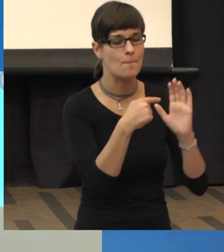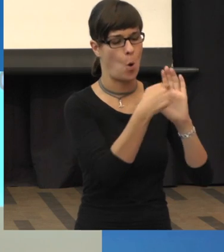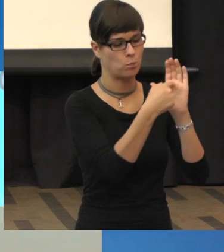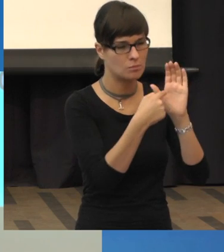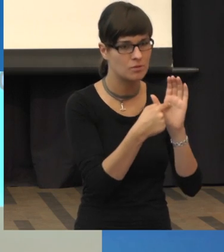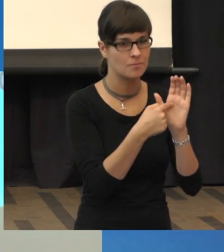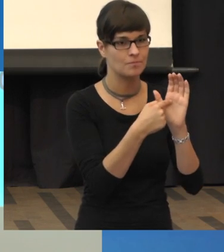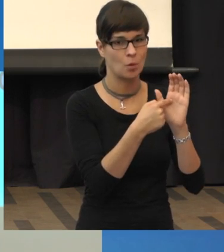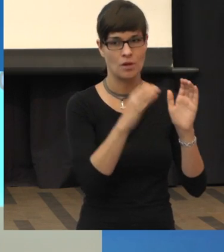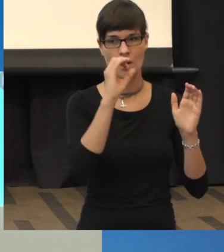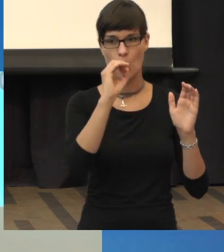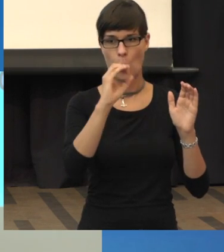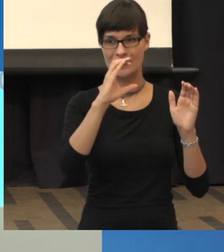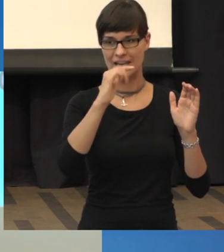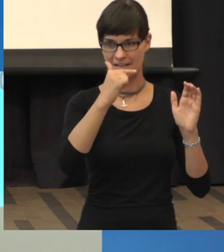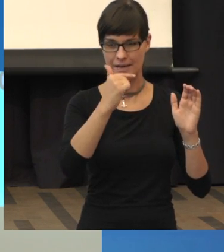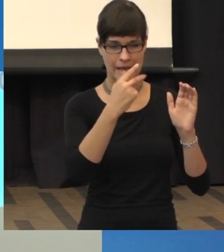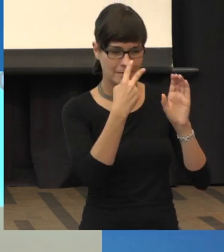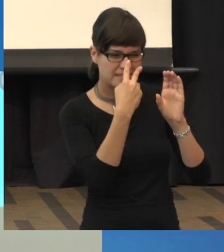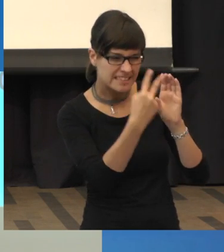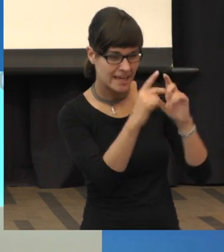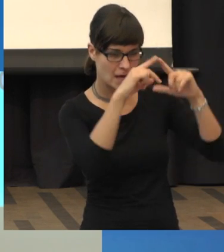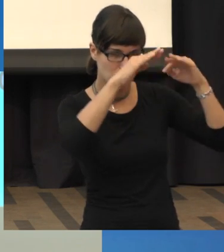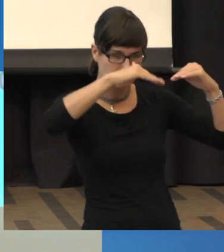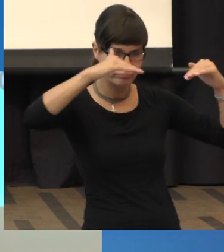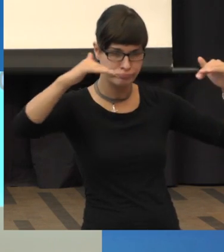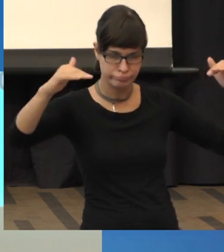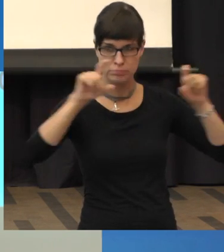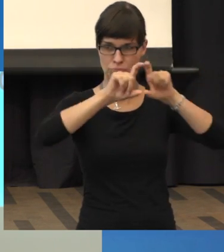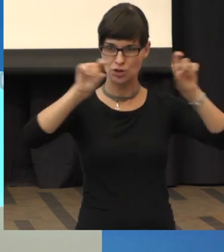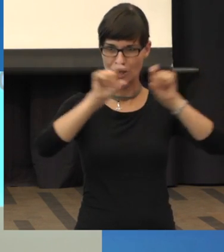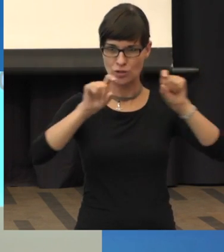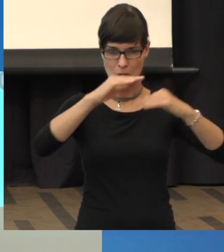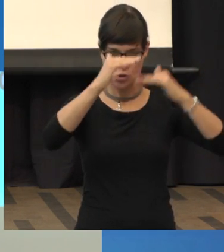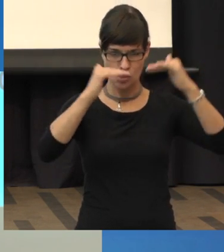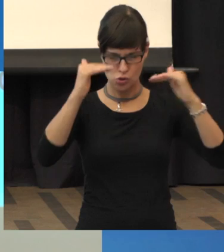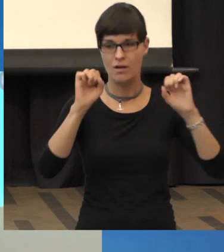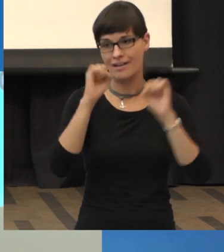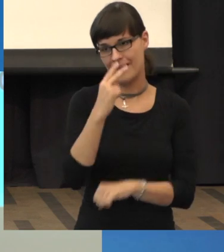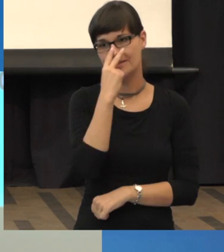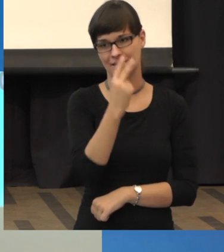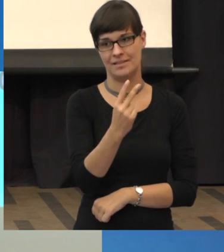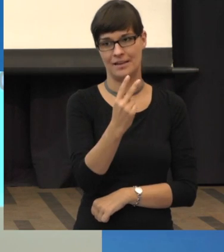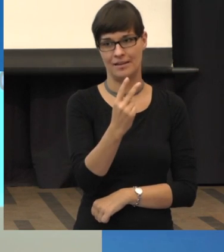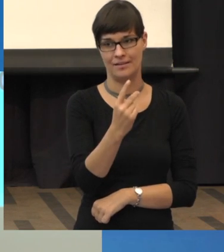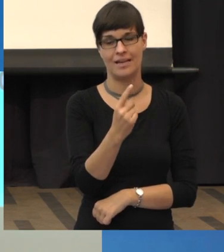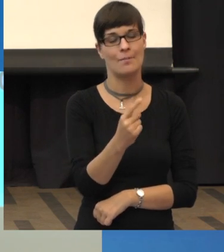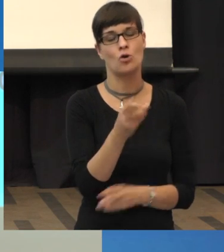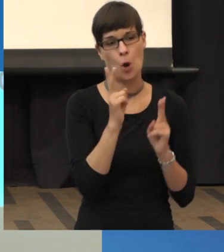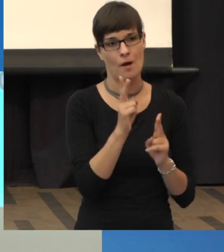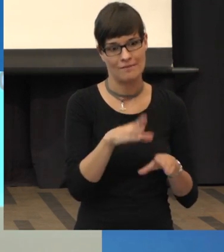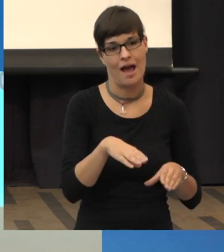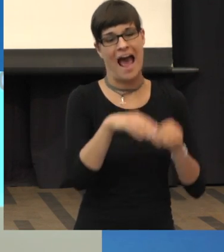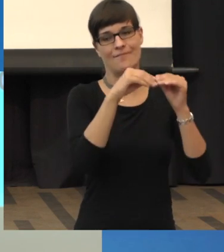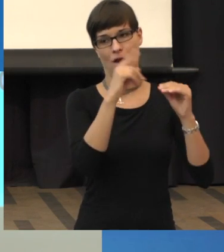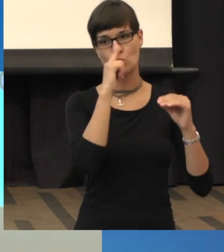das kann man im OCT da noch viel genauer sehen. Sie haben ja gesehen, wie unregelmäßig das war. Und das ist in der Regel am Beginn der Trockene. Also in der